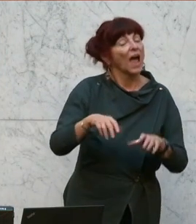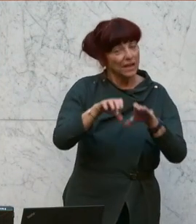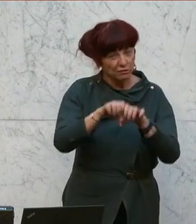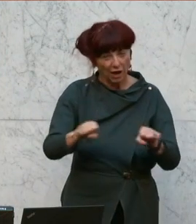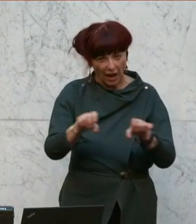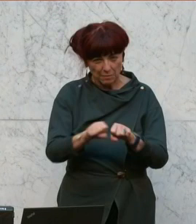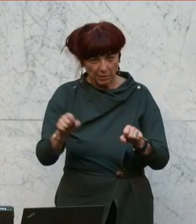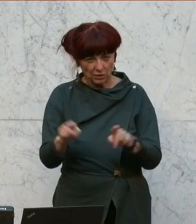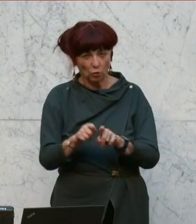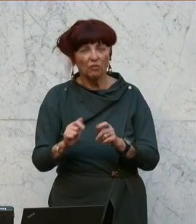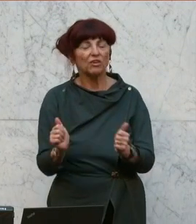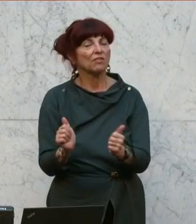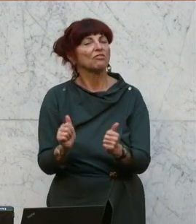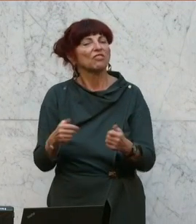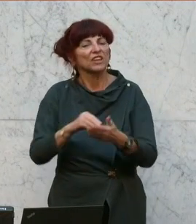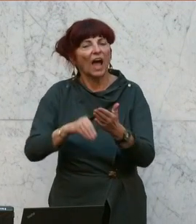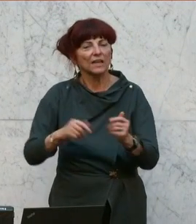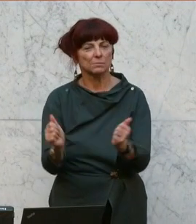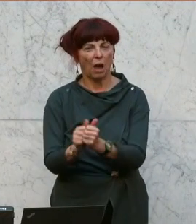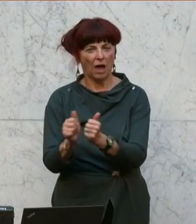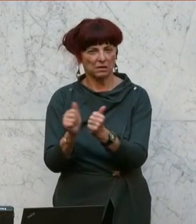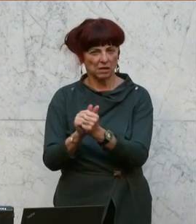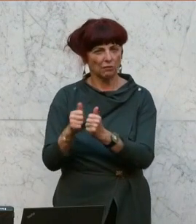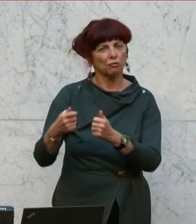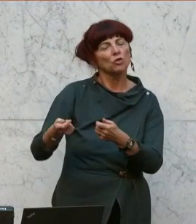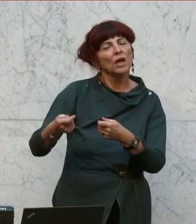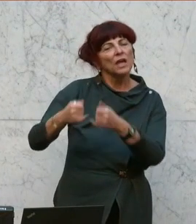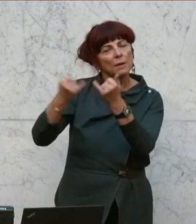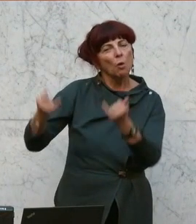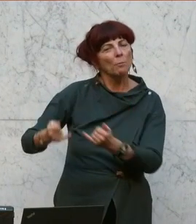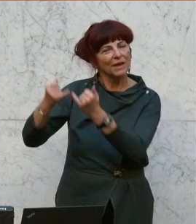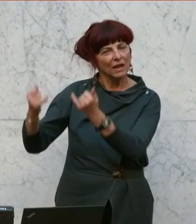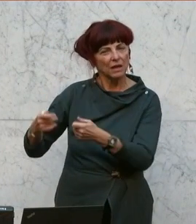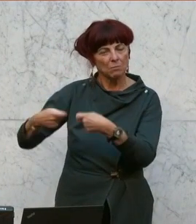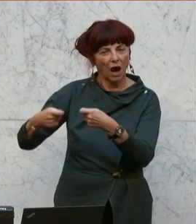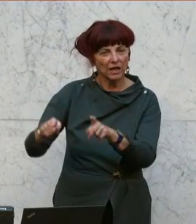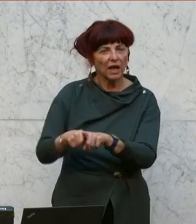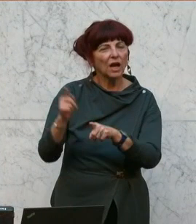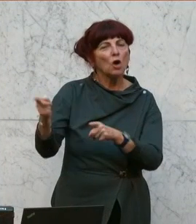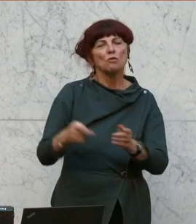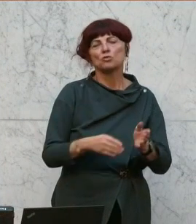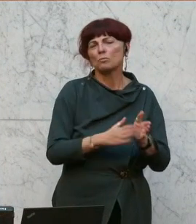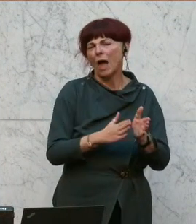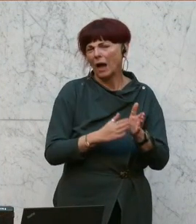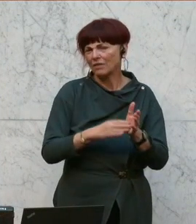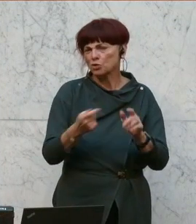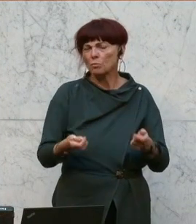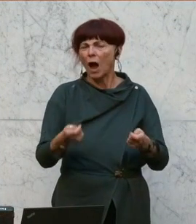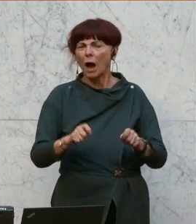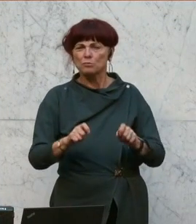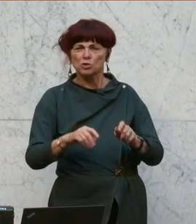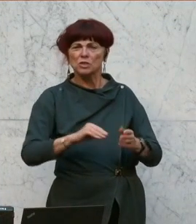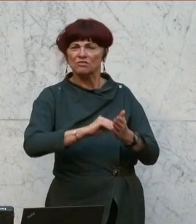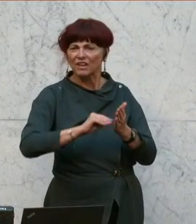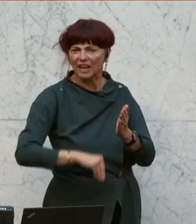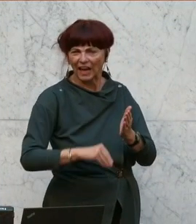zur Zahlung eines Entgeltes für die Vermittlung oder den Nachweis der Gelegenheit zum Abschluss von Verträgen über Wohnungen oder Wohnräume